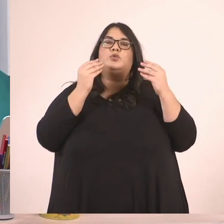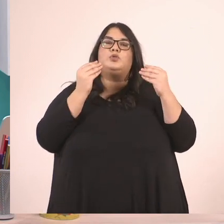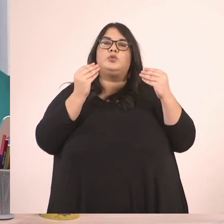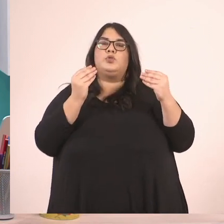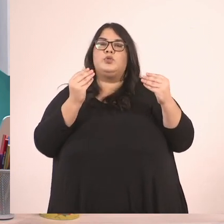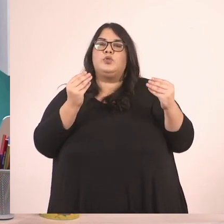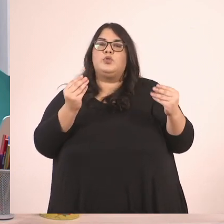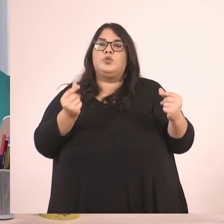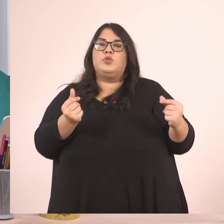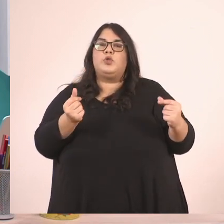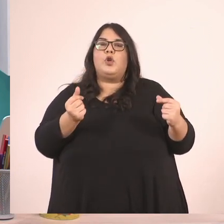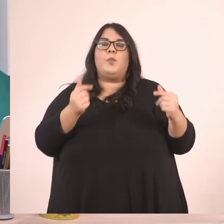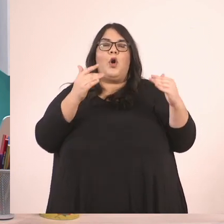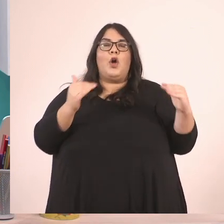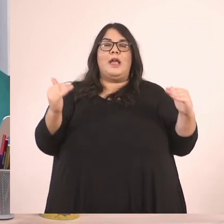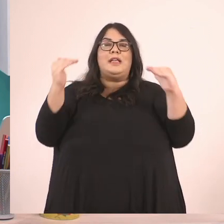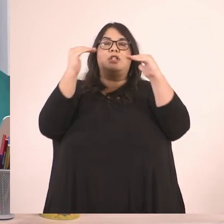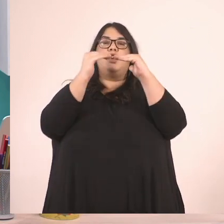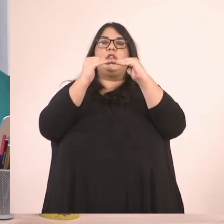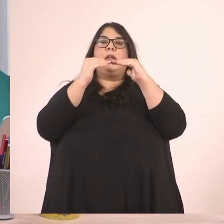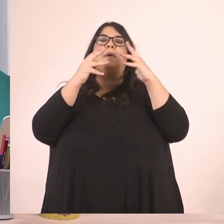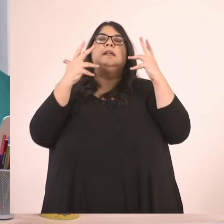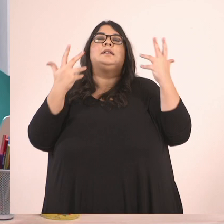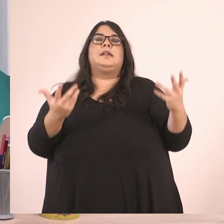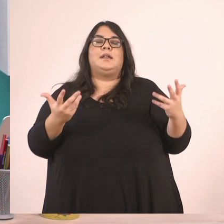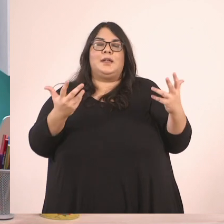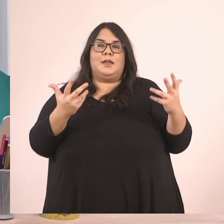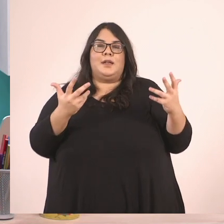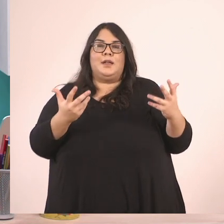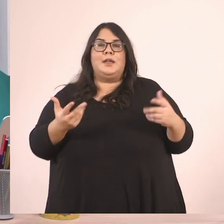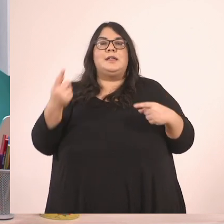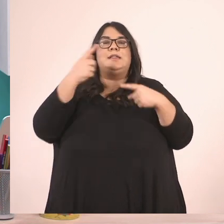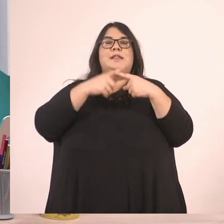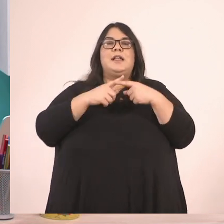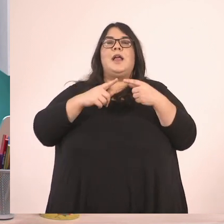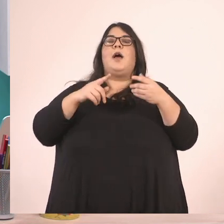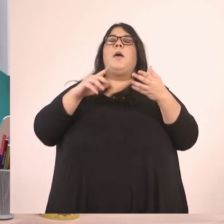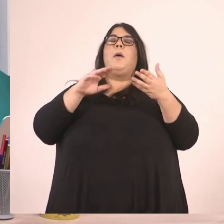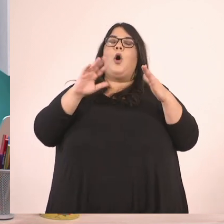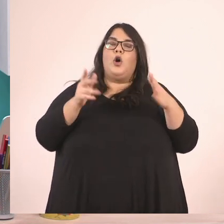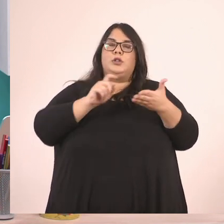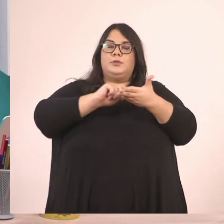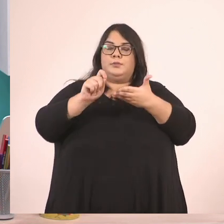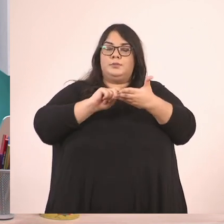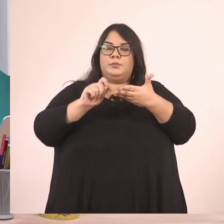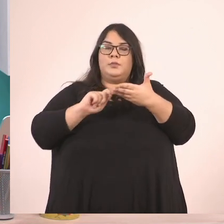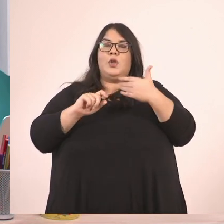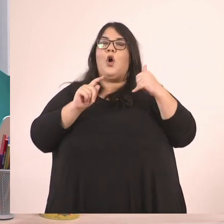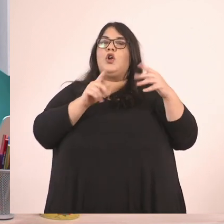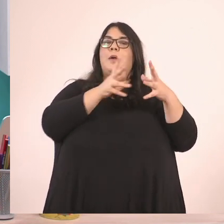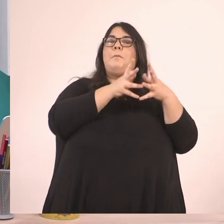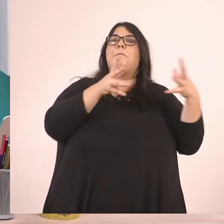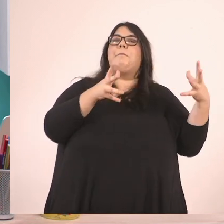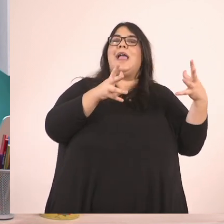καλά τη σημασία της ισοδυναμίας και να ξέρουμε ότι μπορούμε να κάνουμε τις πράξεις μας χρησιμοποιώντας όχι τα